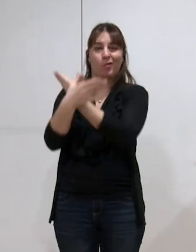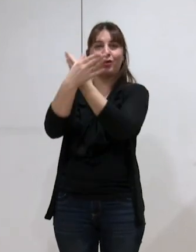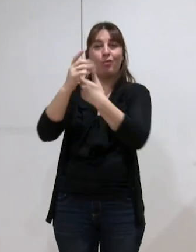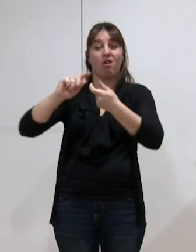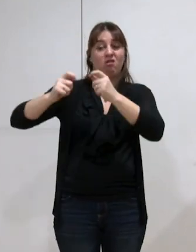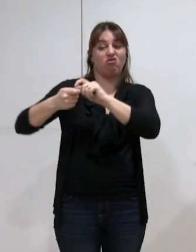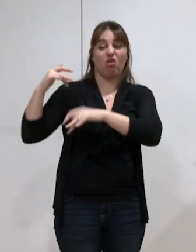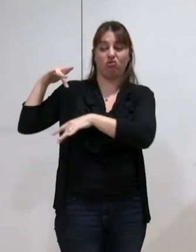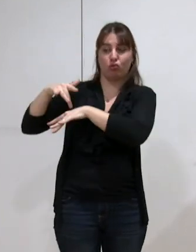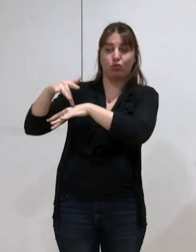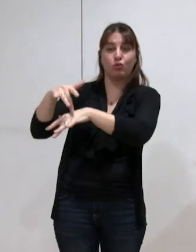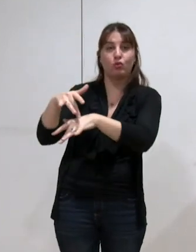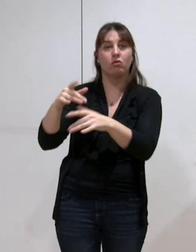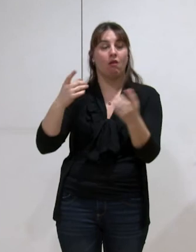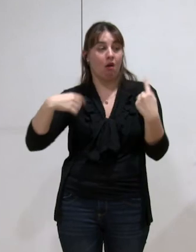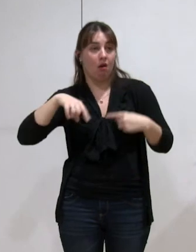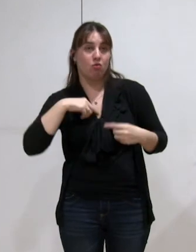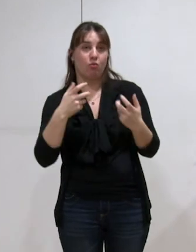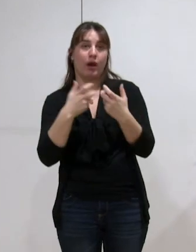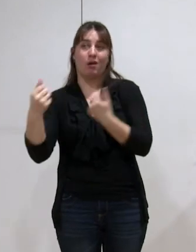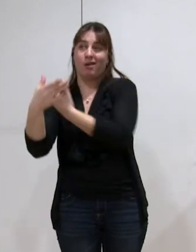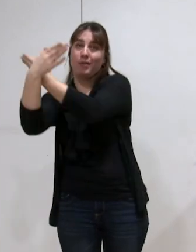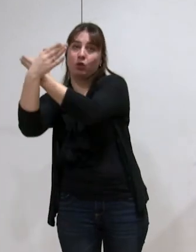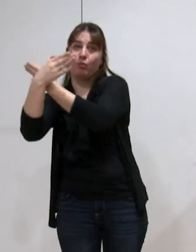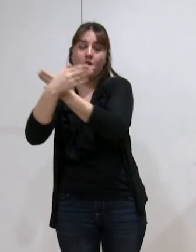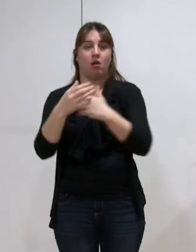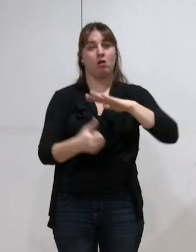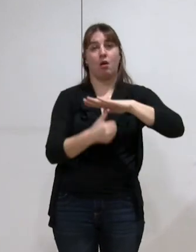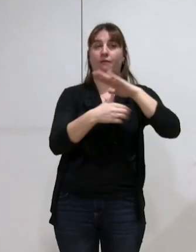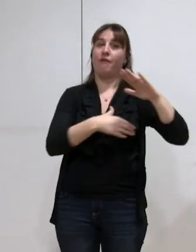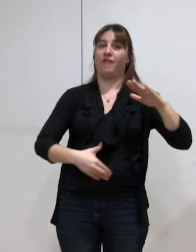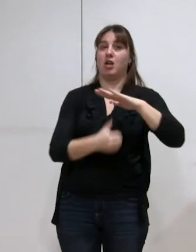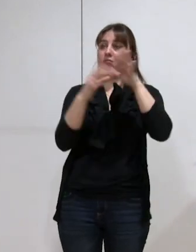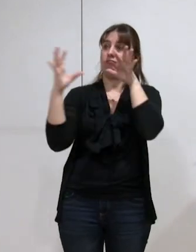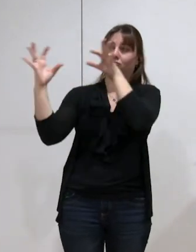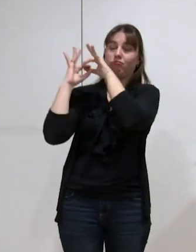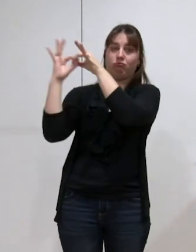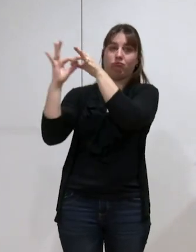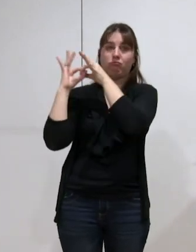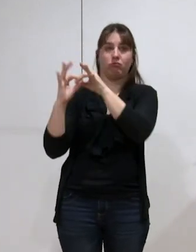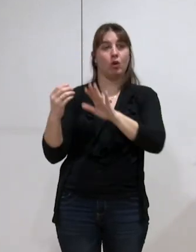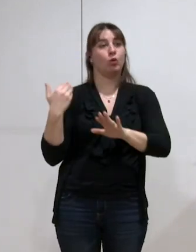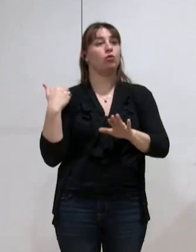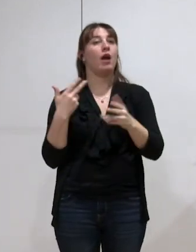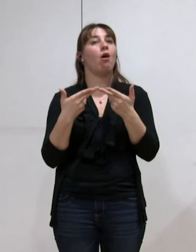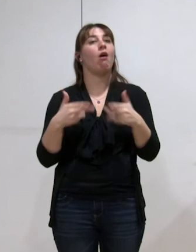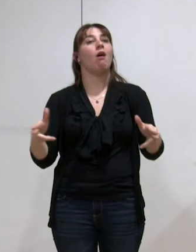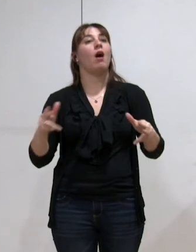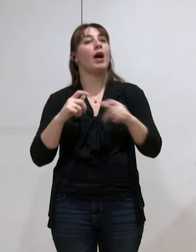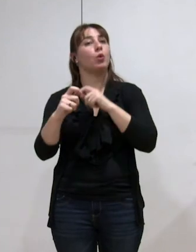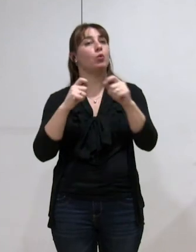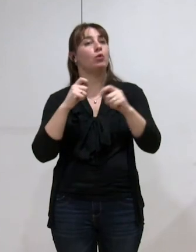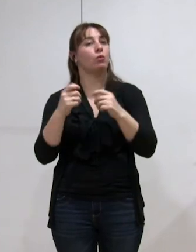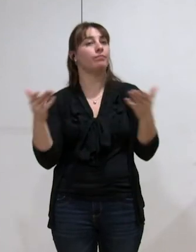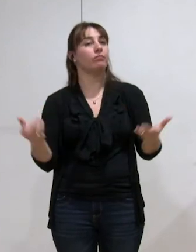et en ce qui nous concerne dans la relation entre la métropole et la ville-centre c'est bien le fait que comme je le disais dans mon introduction nous